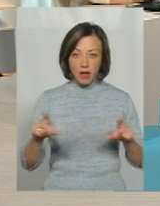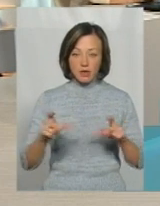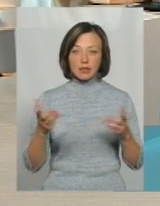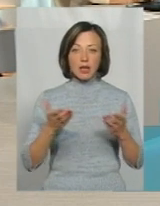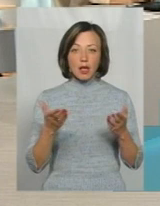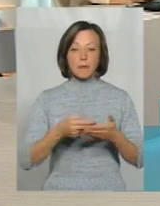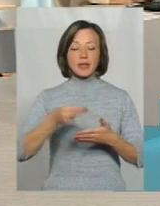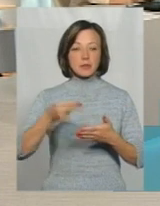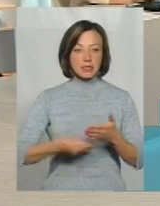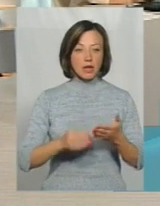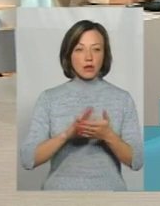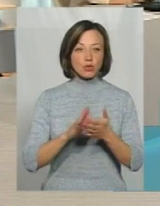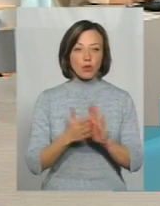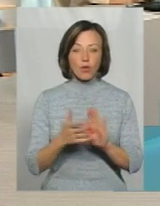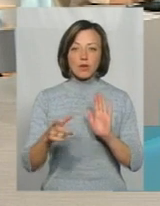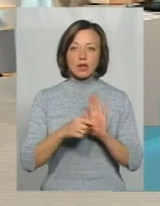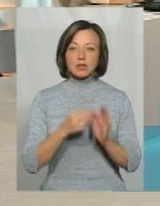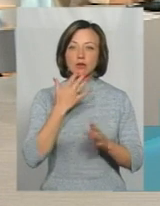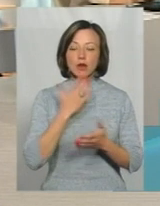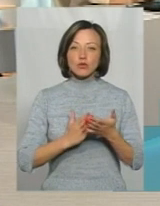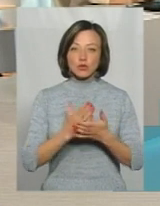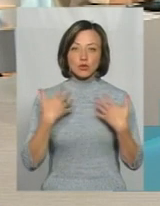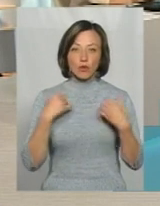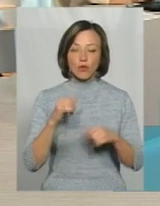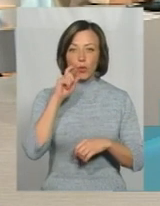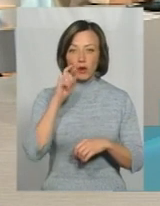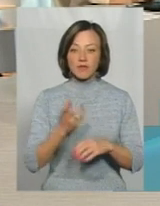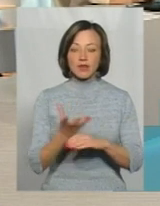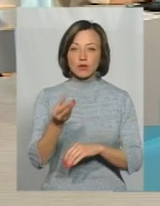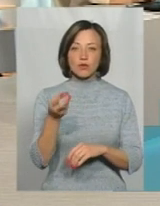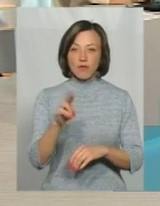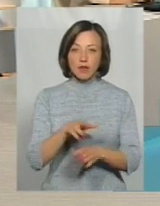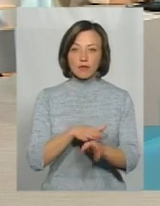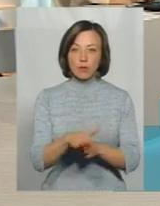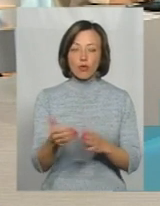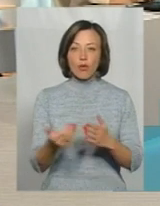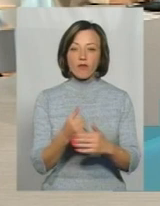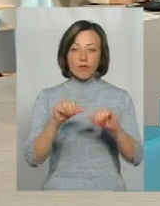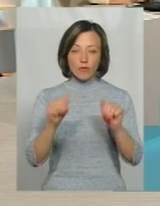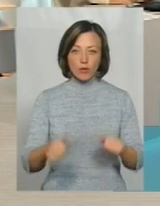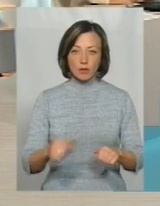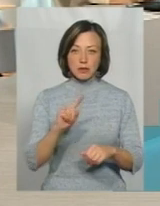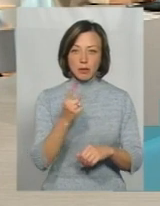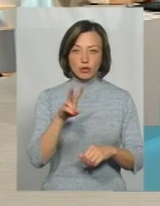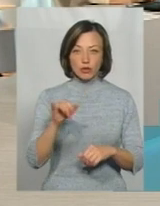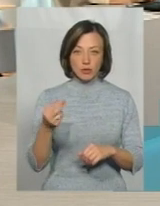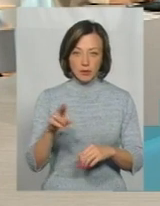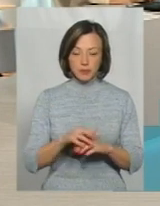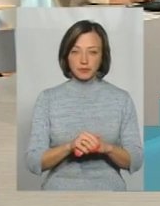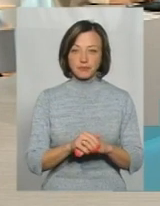які підписали договор із Національною службою здоров'я України, у них вже фінансування буде відбуватись по новій моделі з 1 липня.